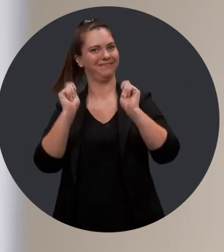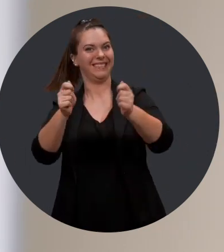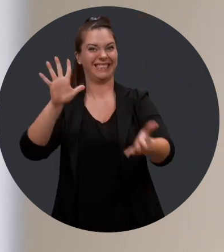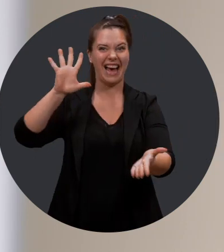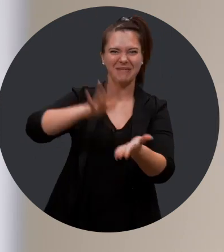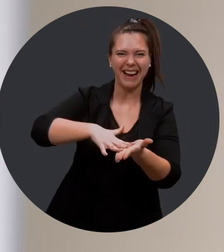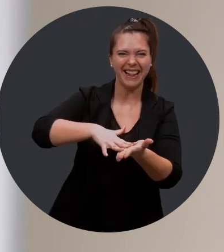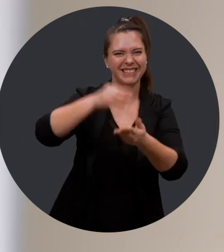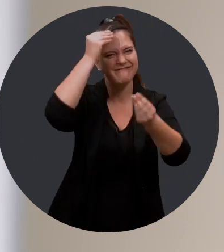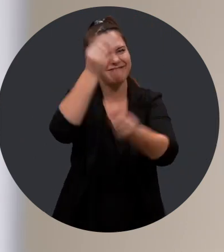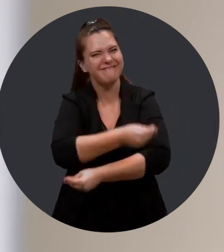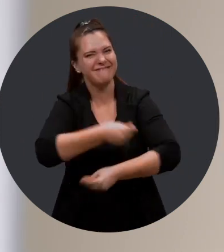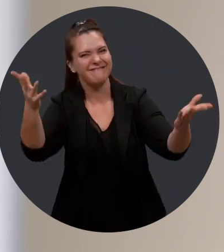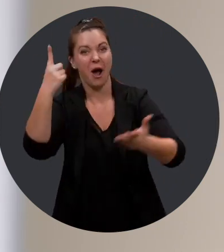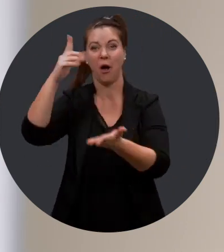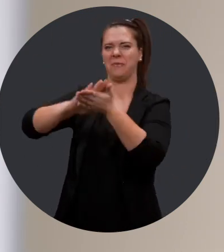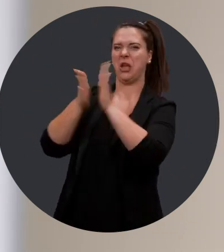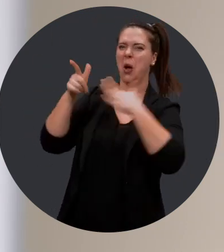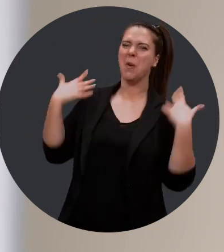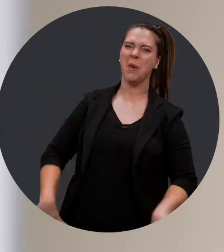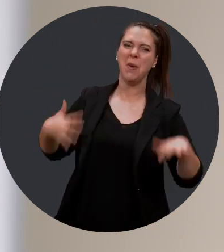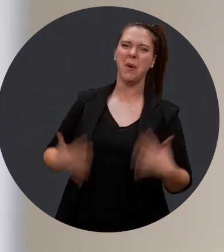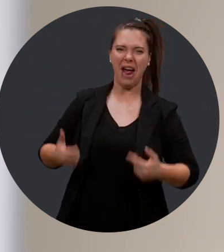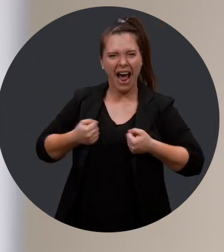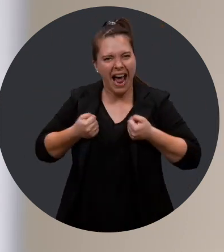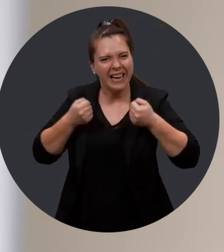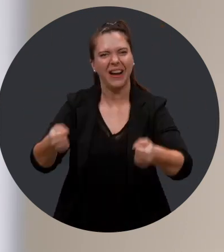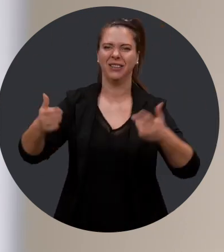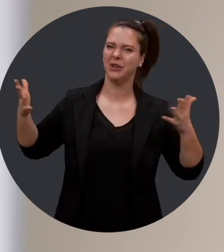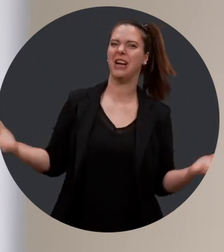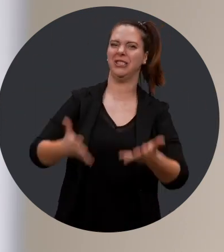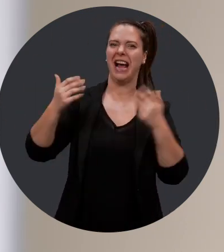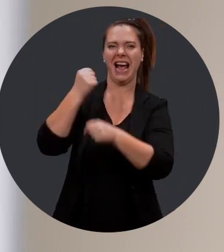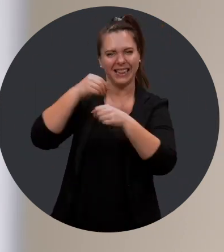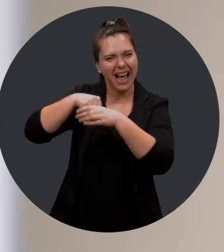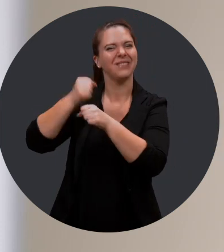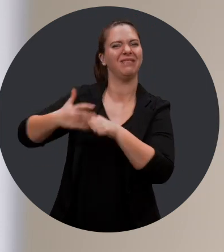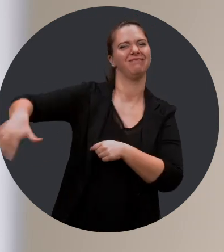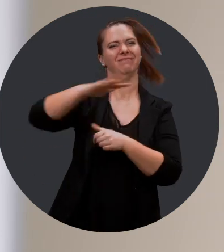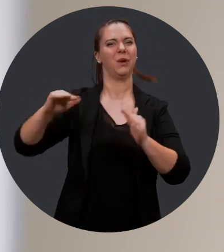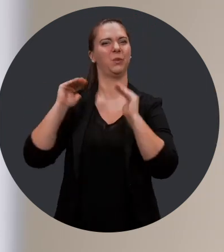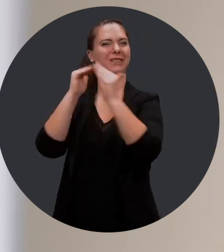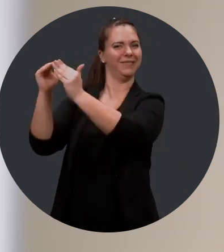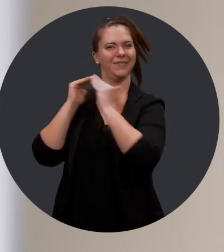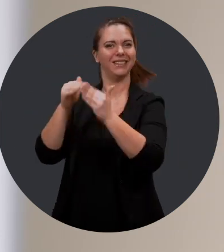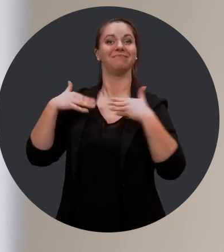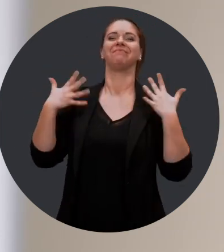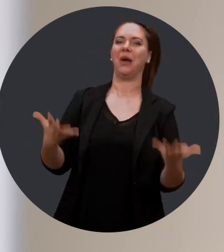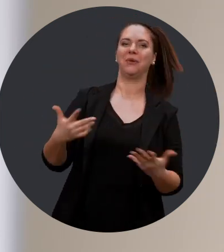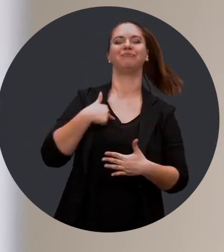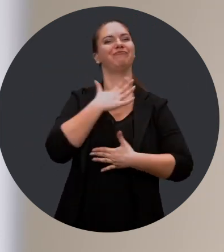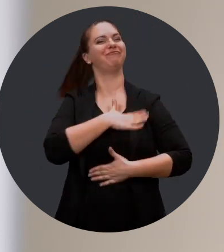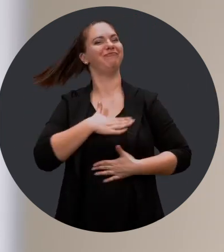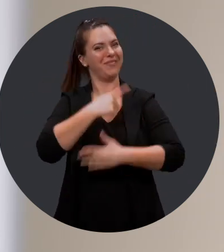000 $ pour souligner les efforts qu'une entreprise a fait dans la promotion d'un milieu de travail inclusif. J'ai donc le